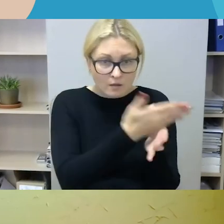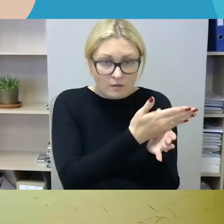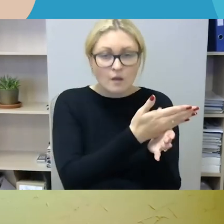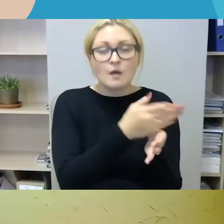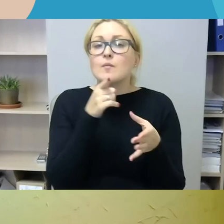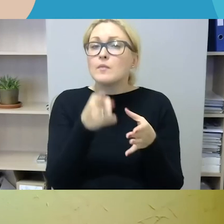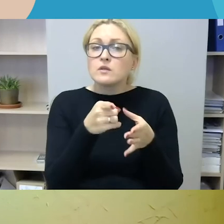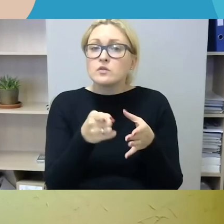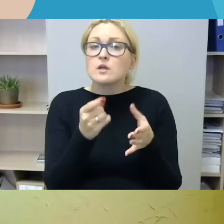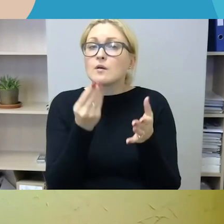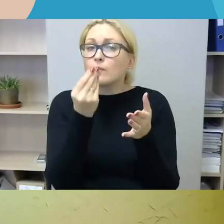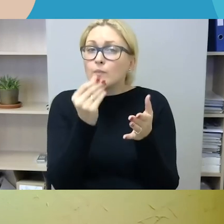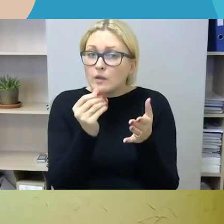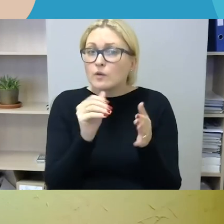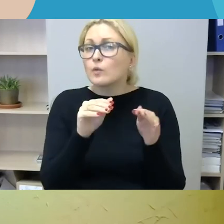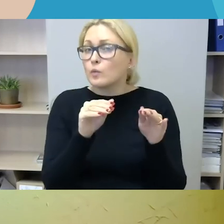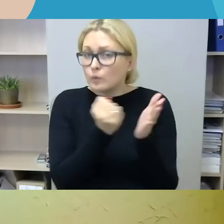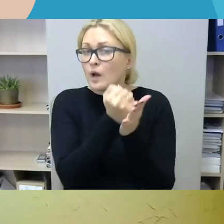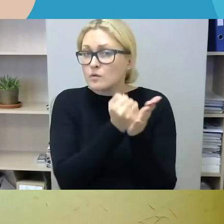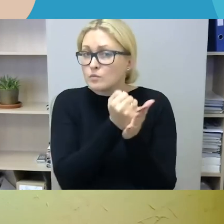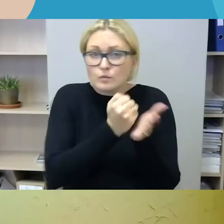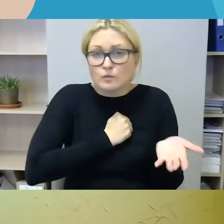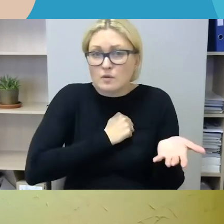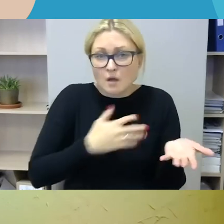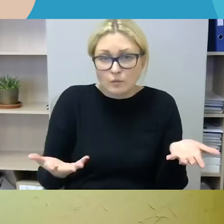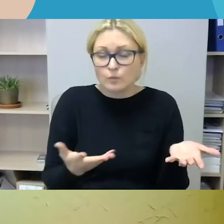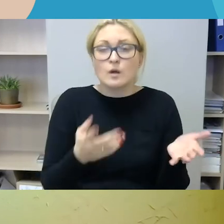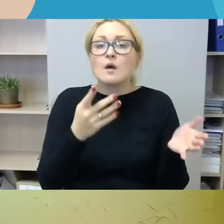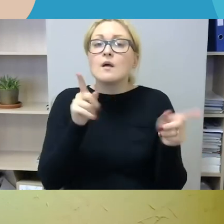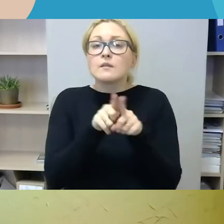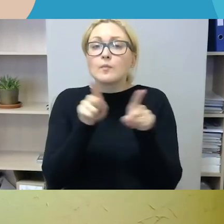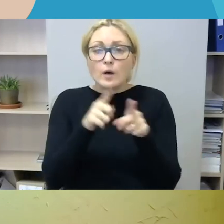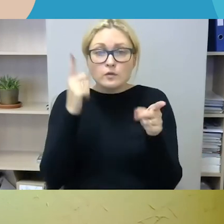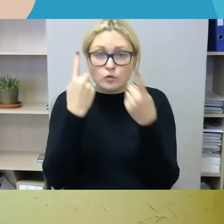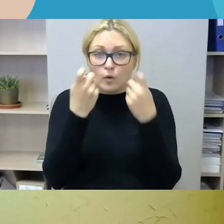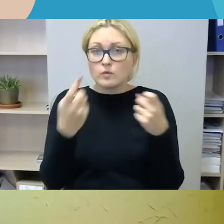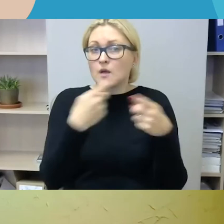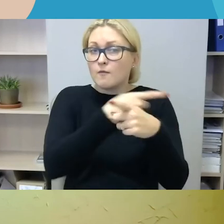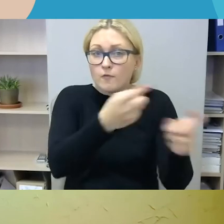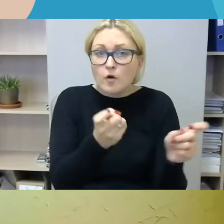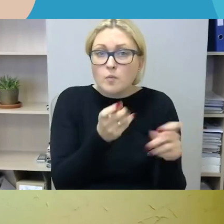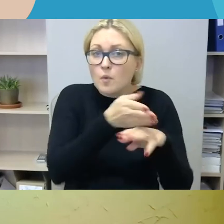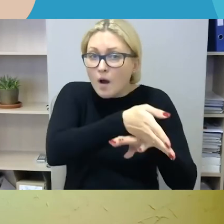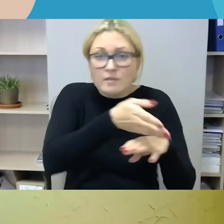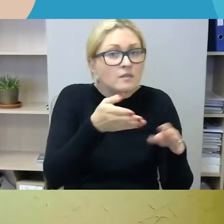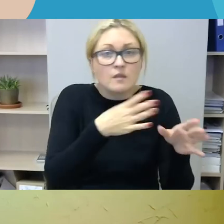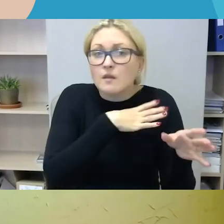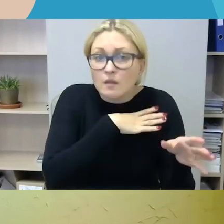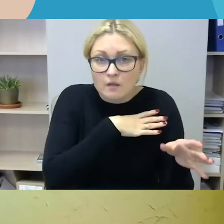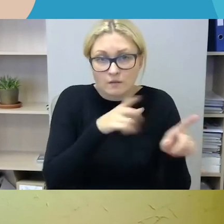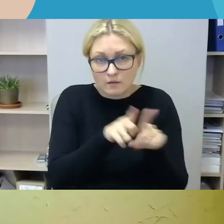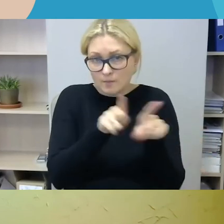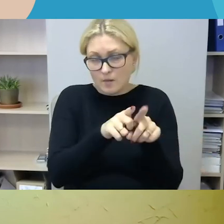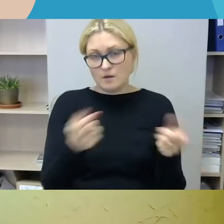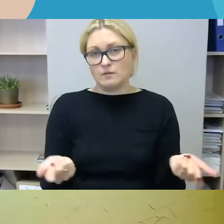resursų, iš esmės pasiekti visus žmonės ir informuoti juos apie tokios galimybės prieinamumą. Ir